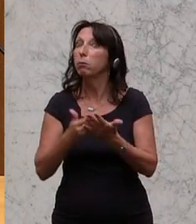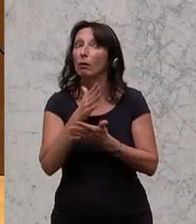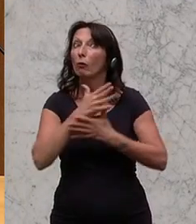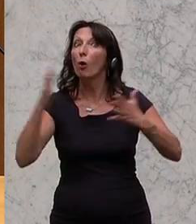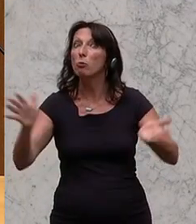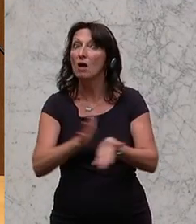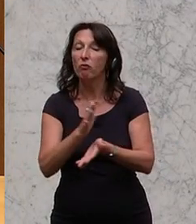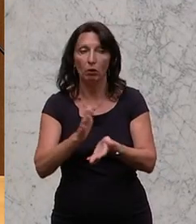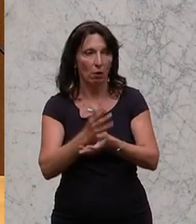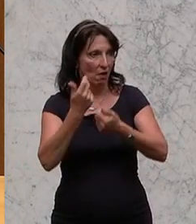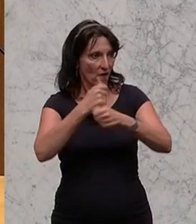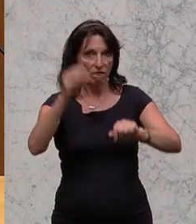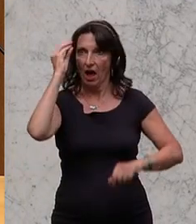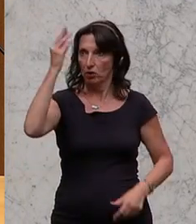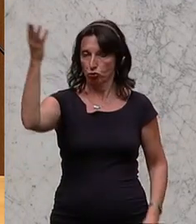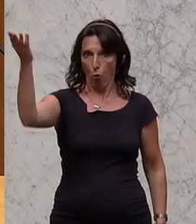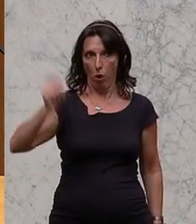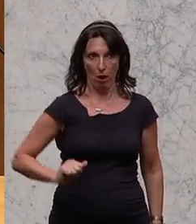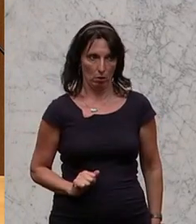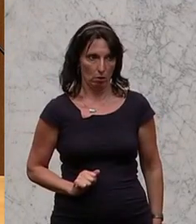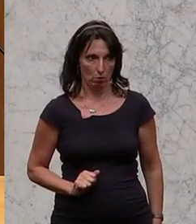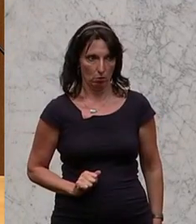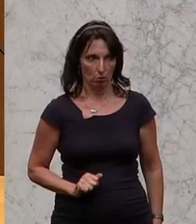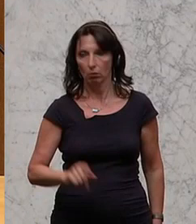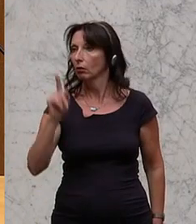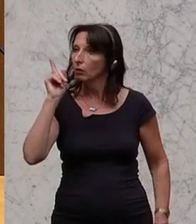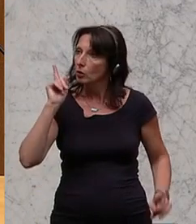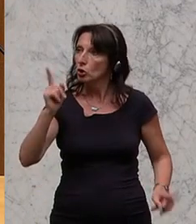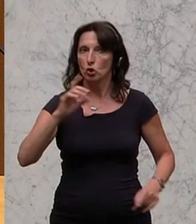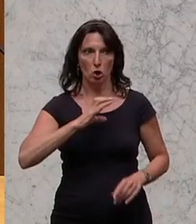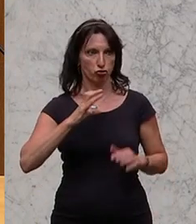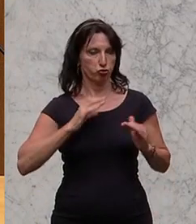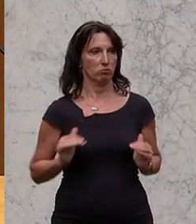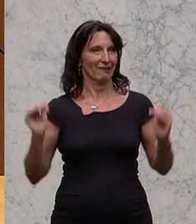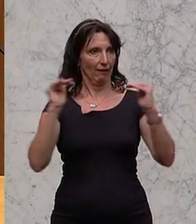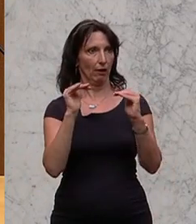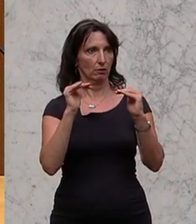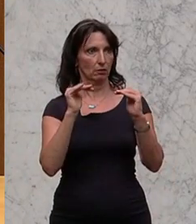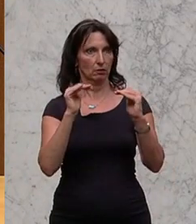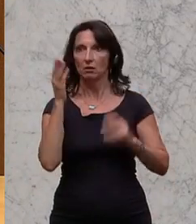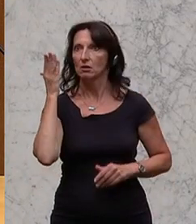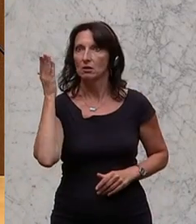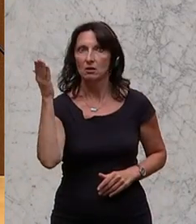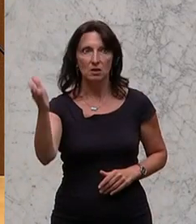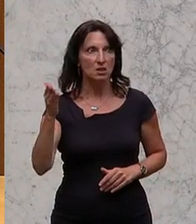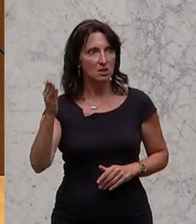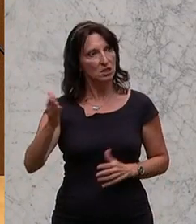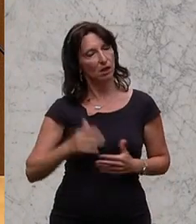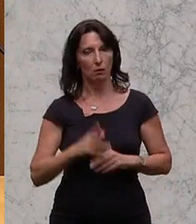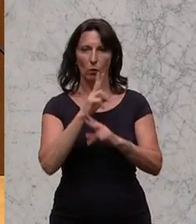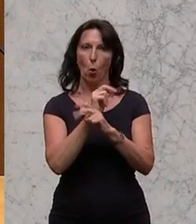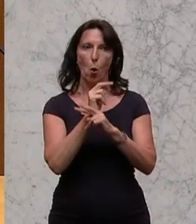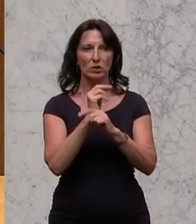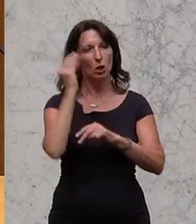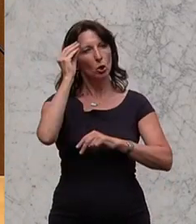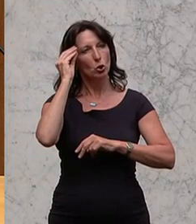freien Schulen. Die würden wir natürlich in eine Chancengerechtigkeit kommen lassen. Sie sind die Innovationslabore in der österreichischen